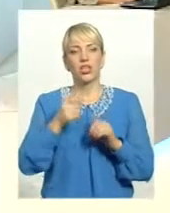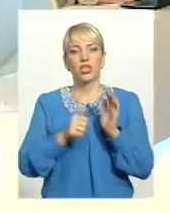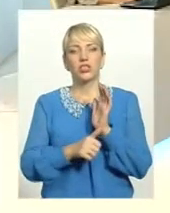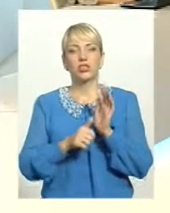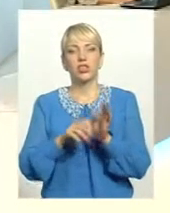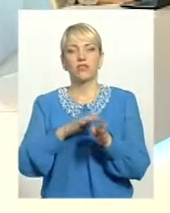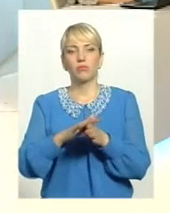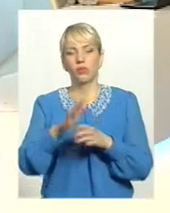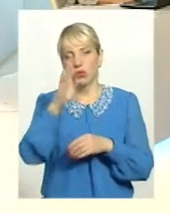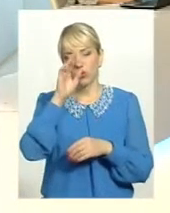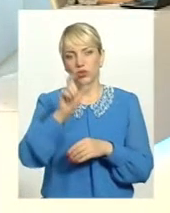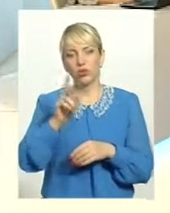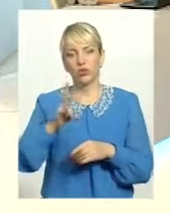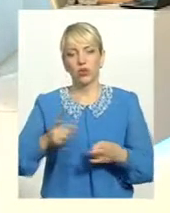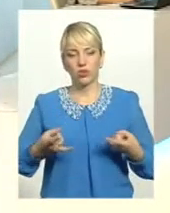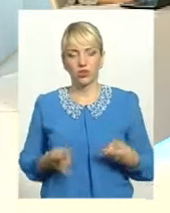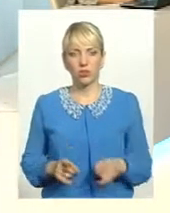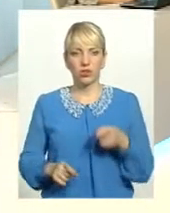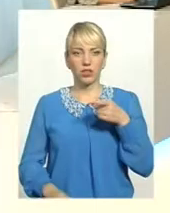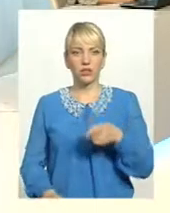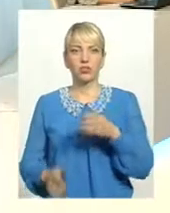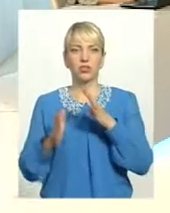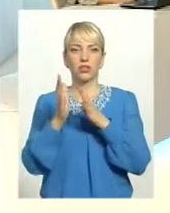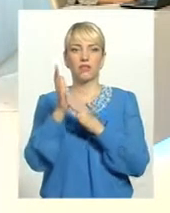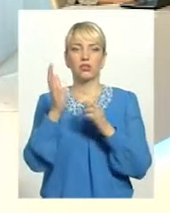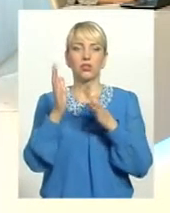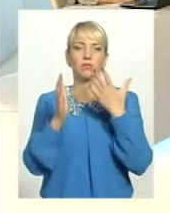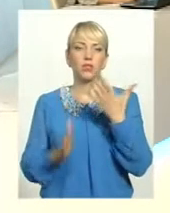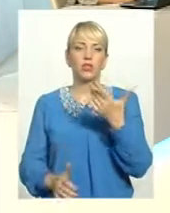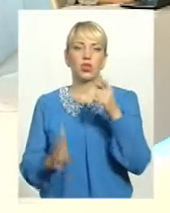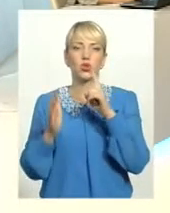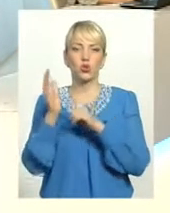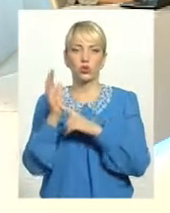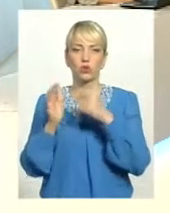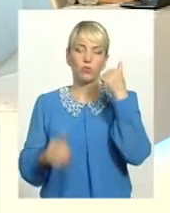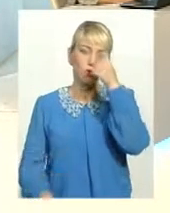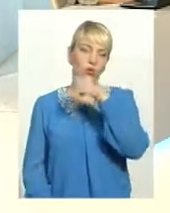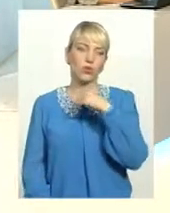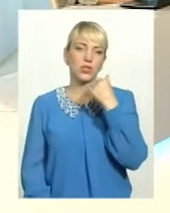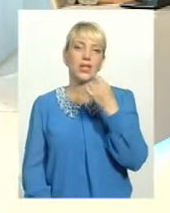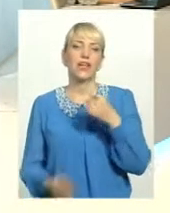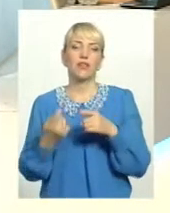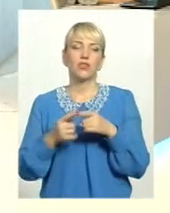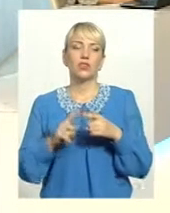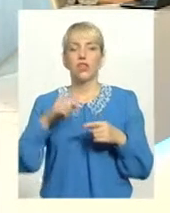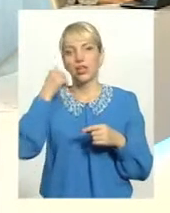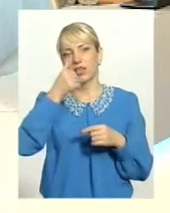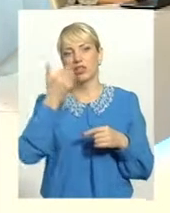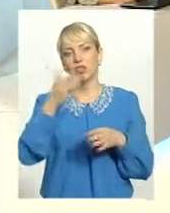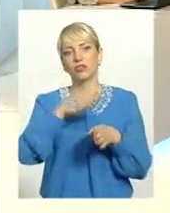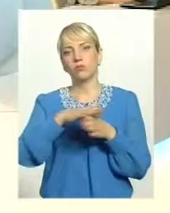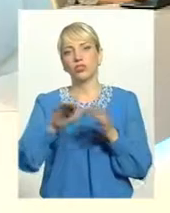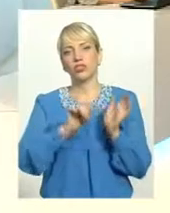тим чоловікам, які народилися у 1956 році. Так, то це рік їх досягнення 60